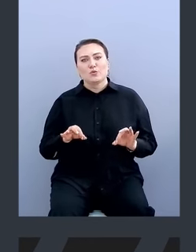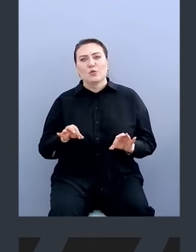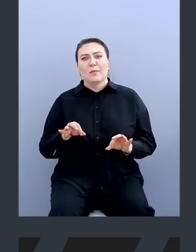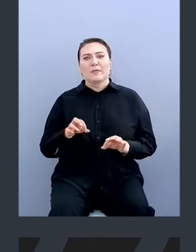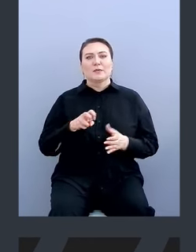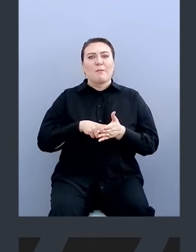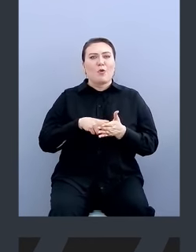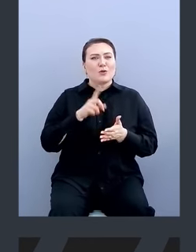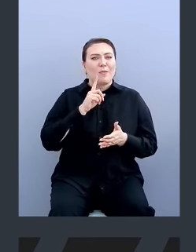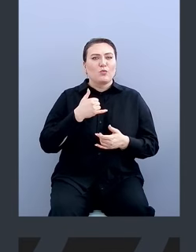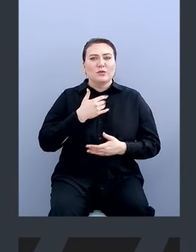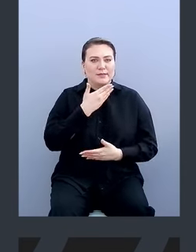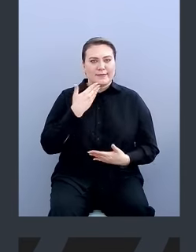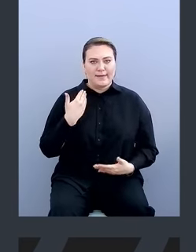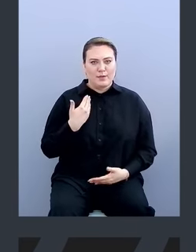То есть почта пока нет,